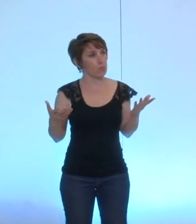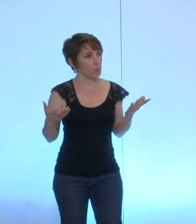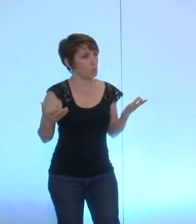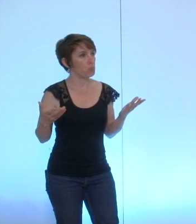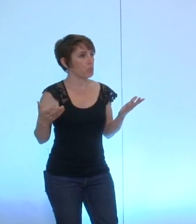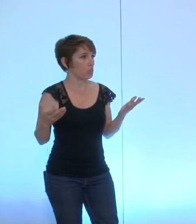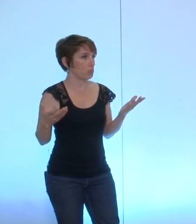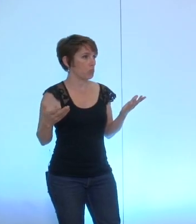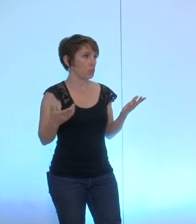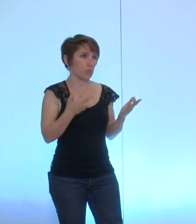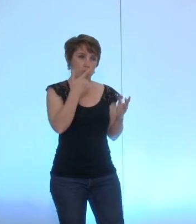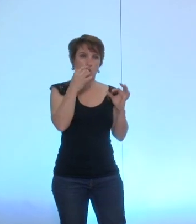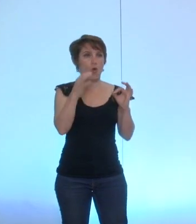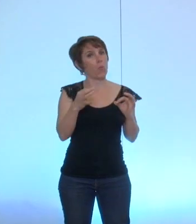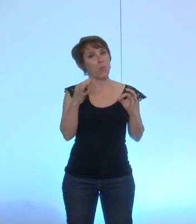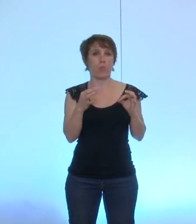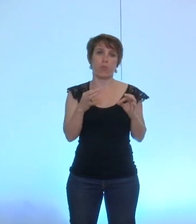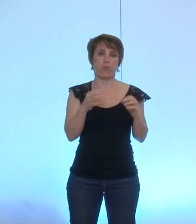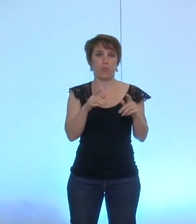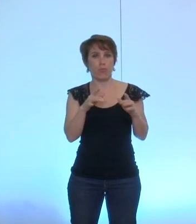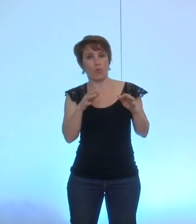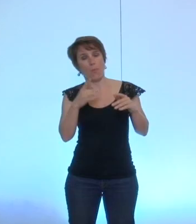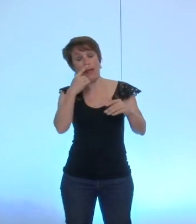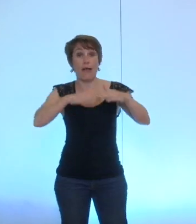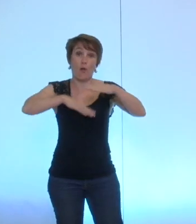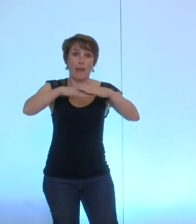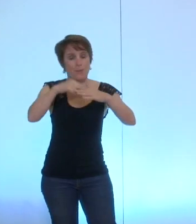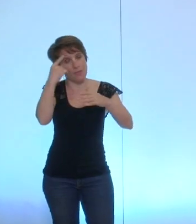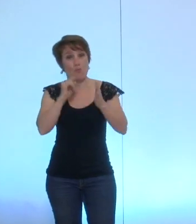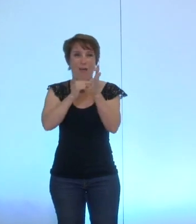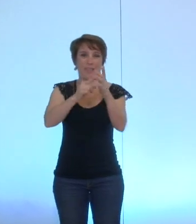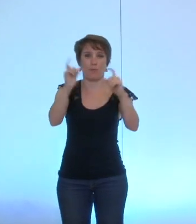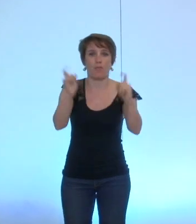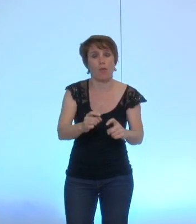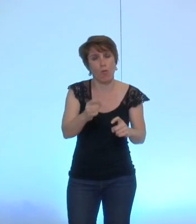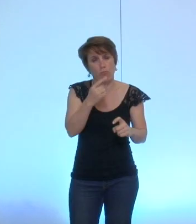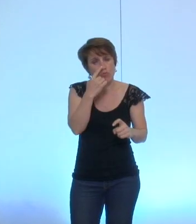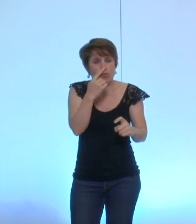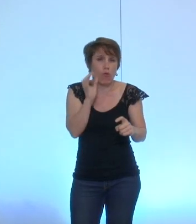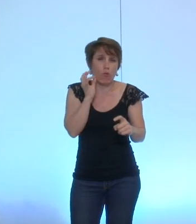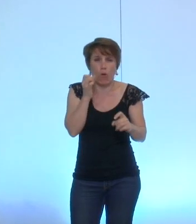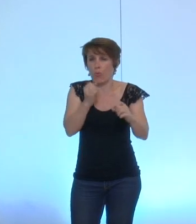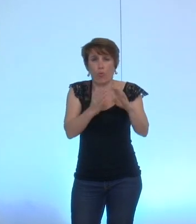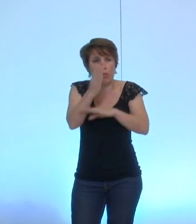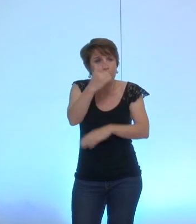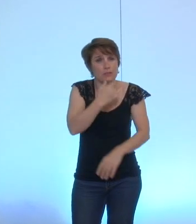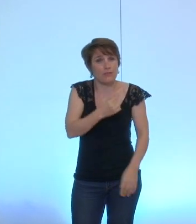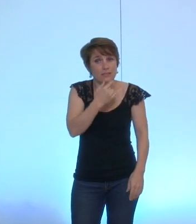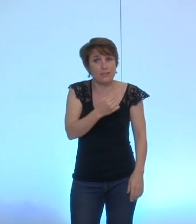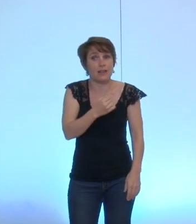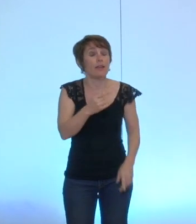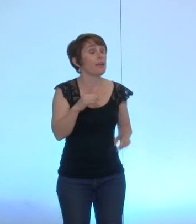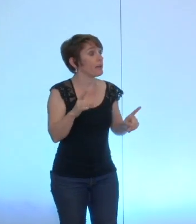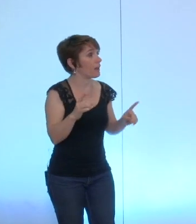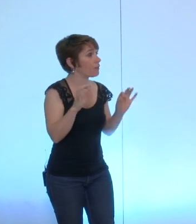facilement atteignables. Et comme vous avez indiqué pour justifier le triplement des indemnités des